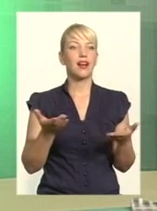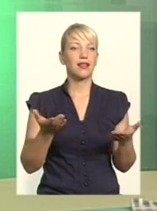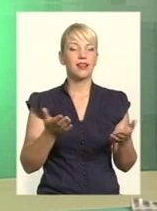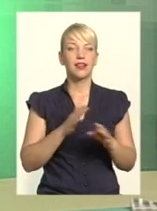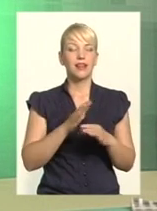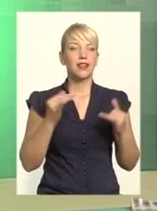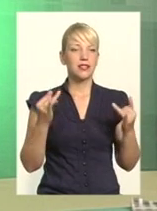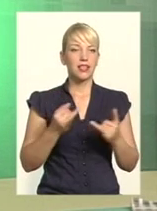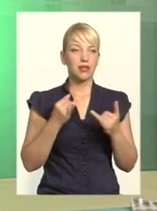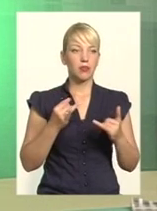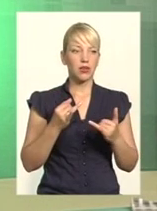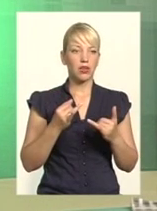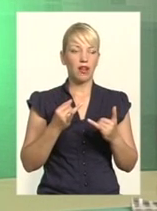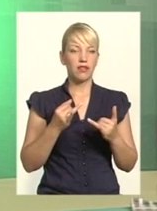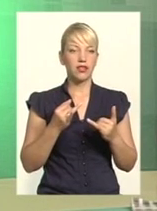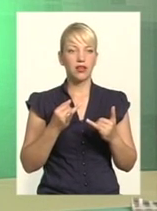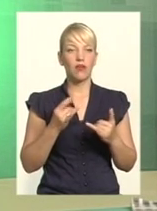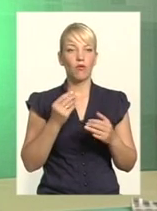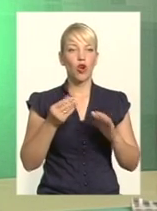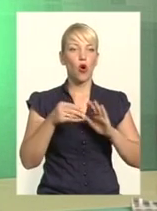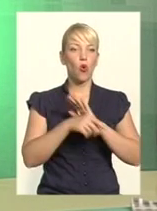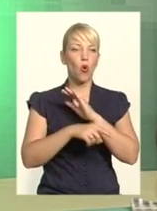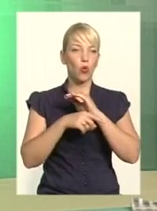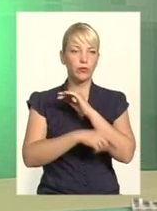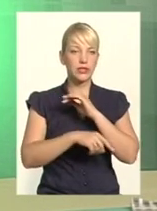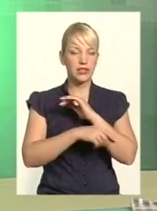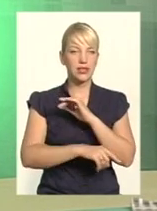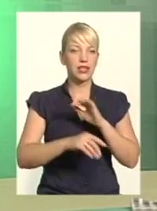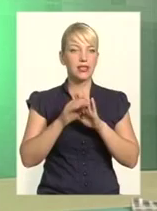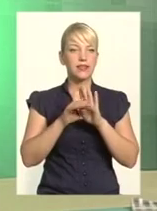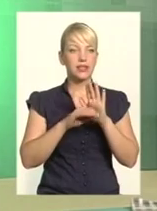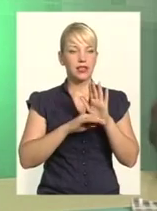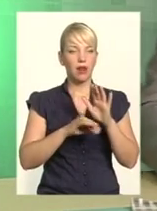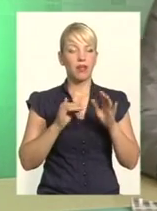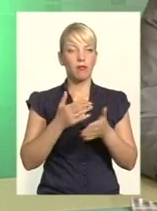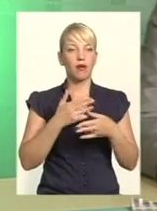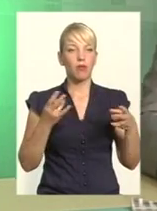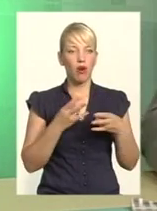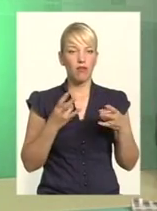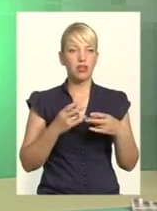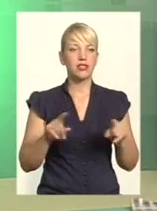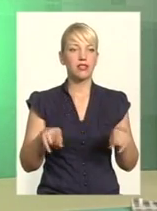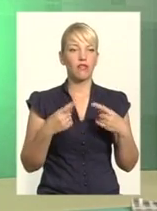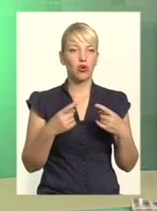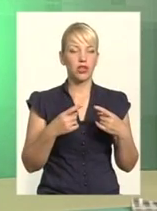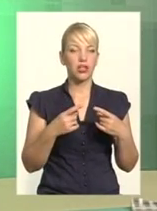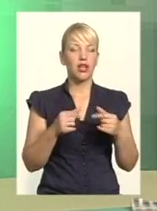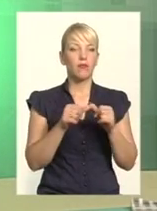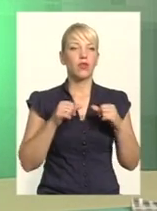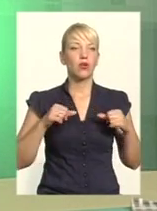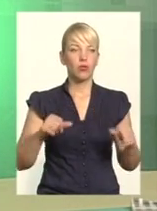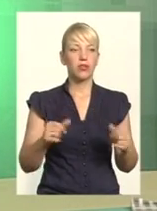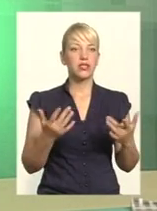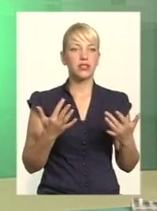зацікавлені в корупційних схемах, ніколи їх не робили, так як ми їх ніколи не робили. І ми маємо створити комісію, маємо розібратися. Скільки в нас є, а їх